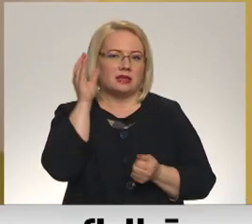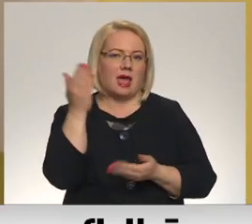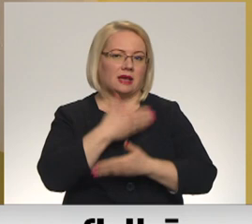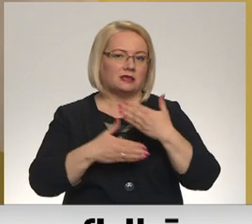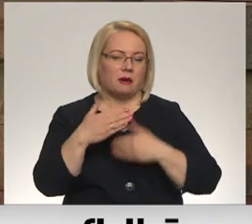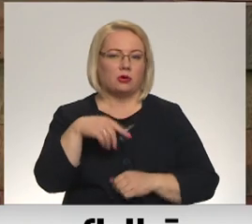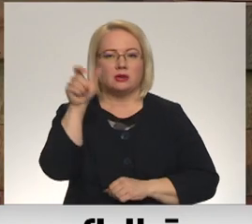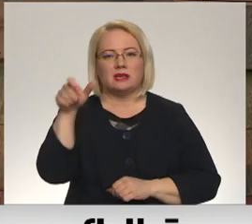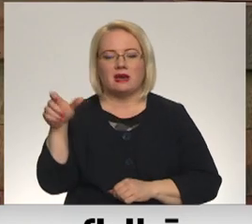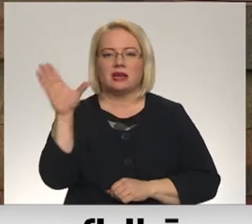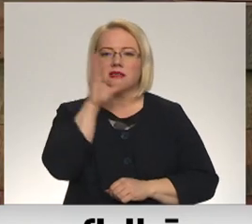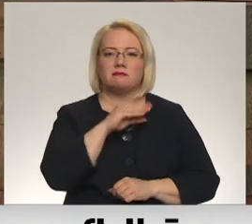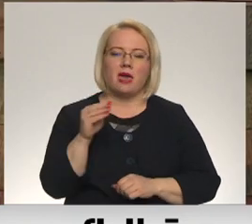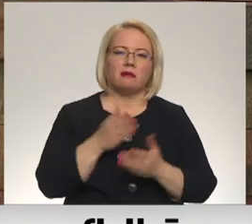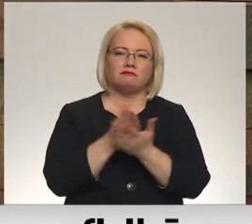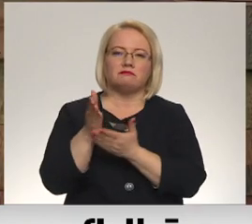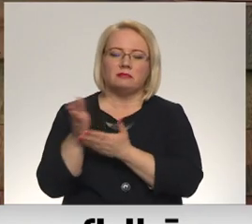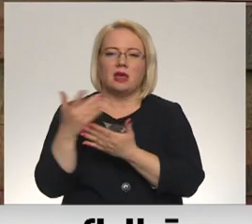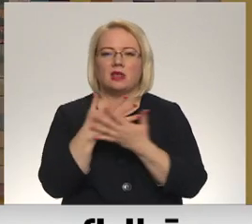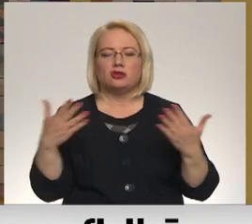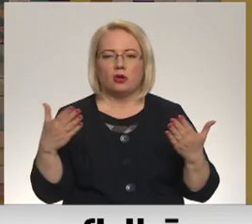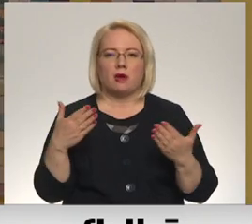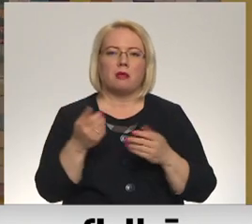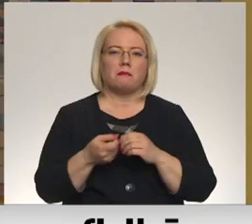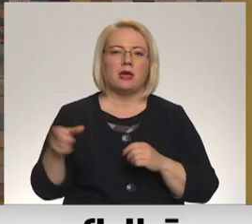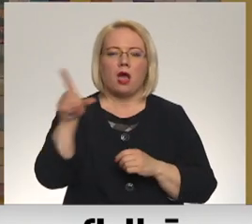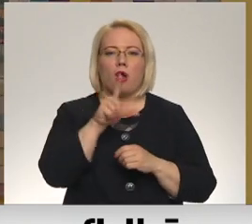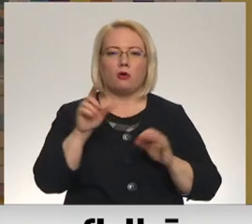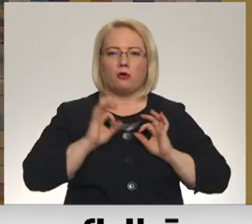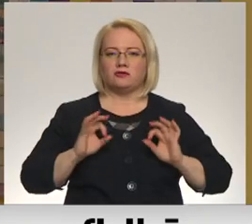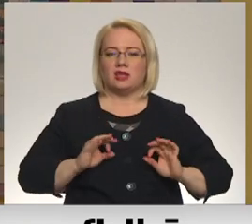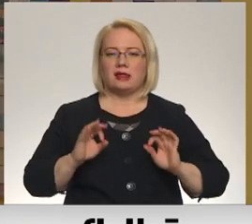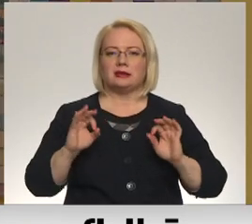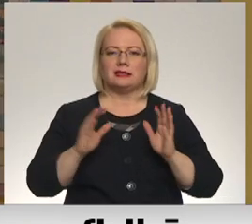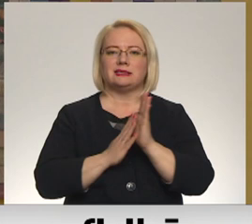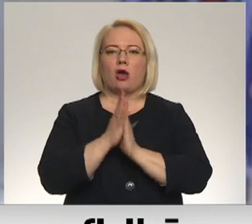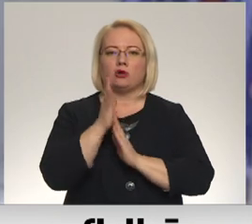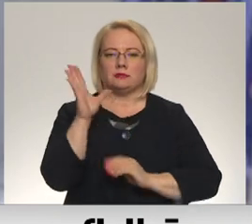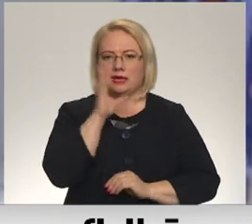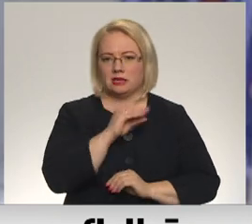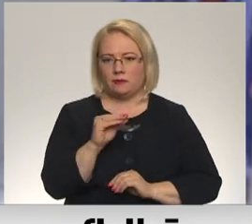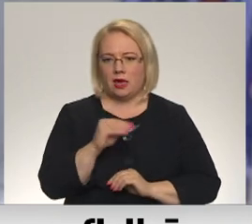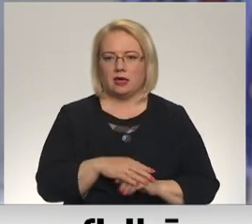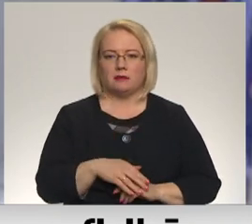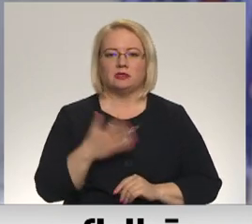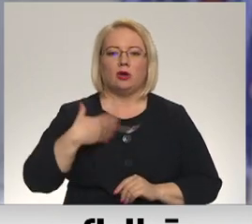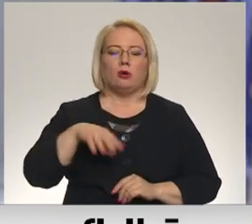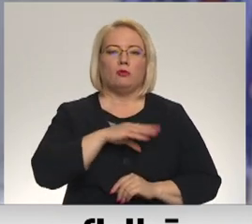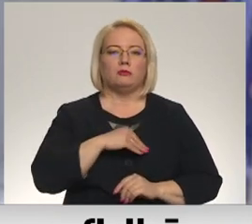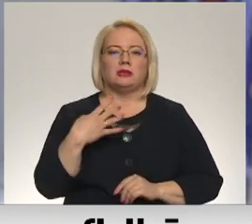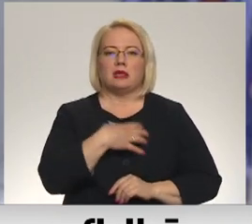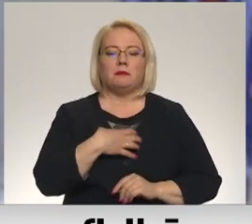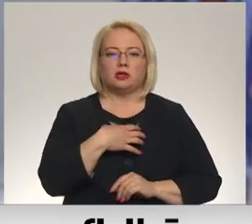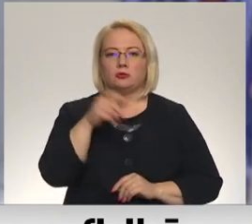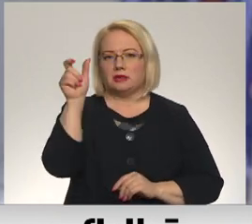cilvēkiem, kas spēj orientēties dažādās jomās, ievērojami bija aug profesionālās izaugsmas iespējas. Mums ir nepieciešami cilvēki,